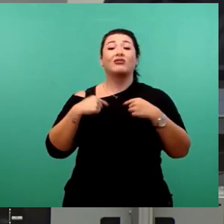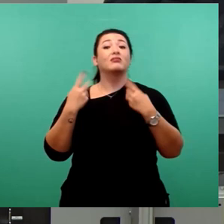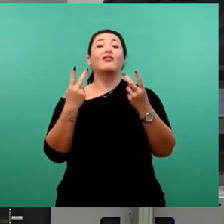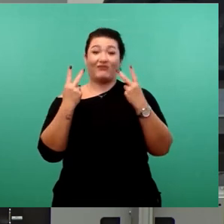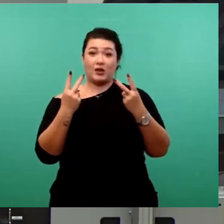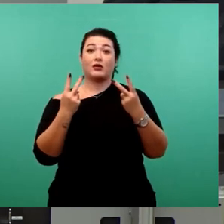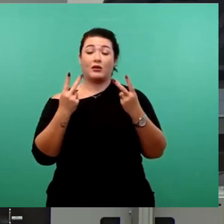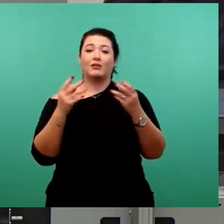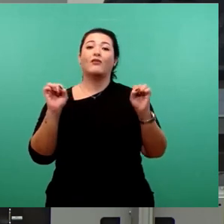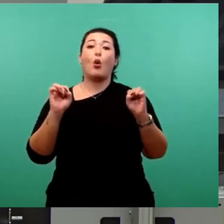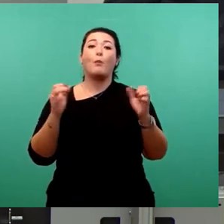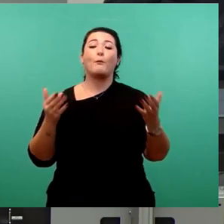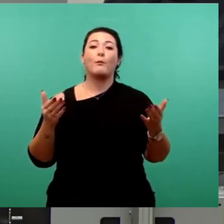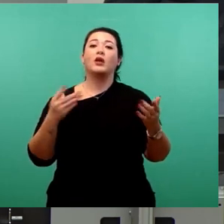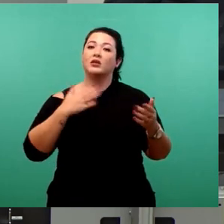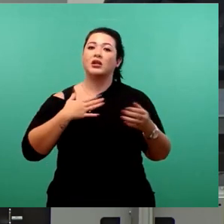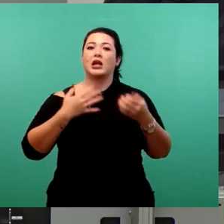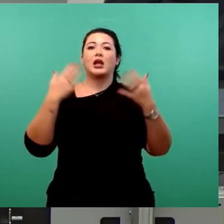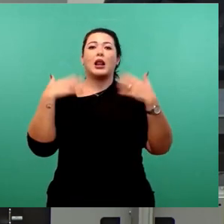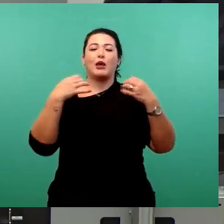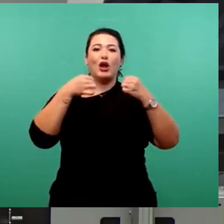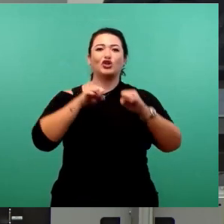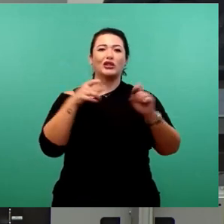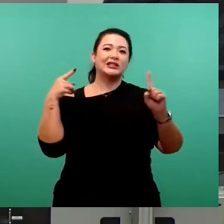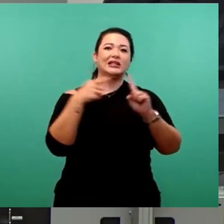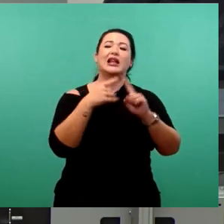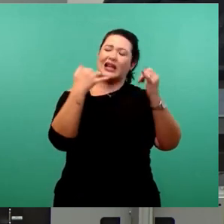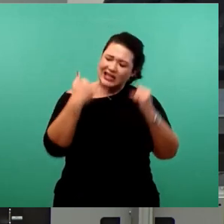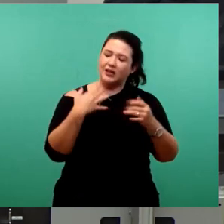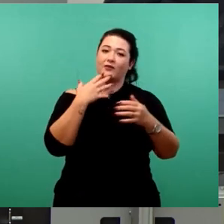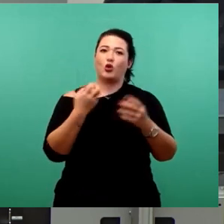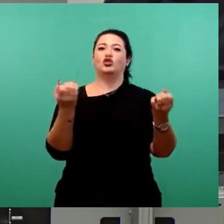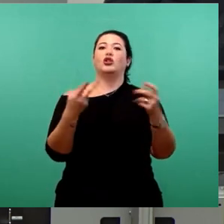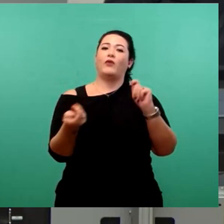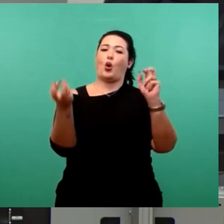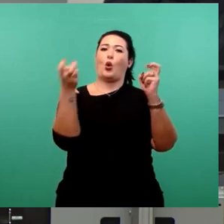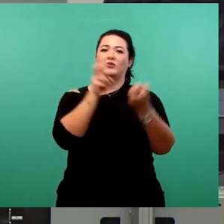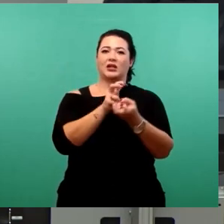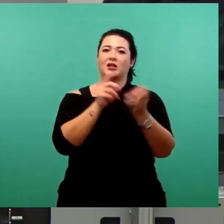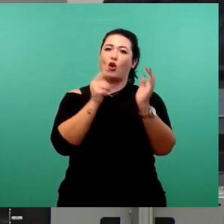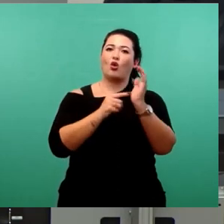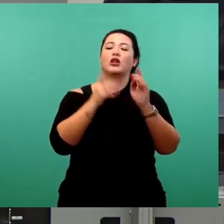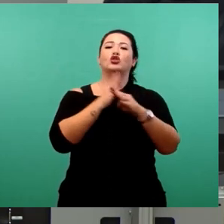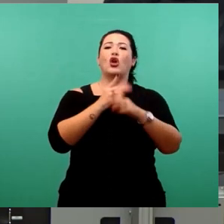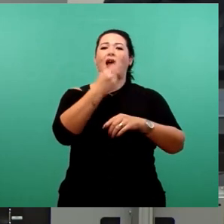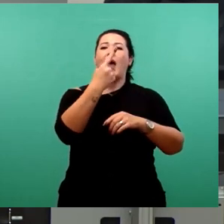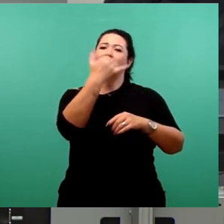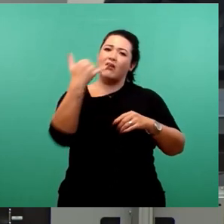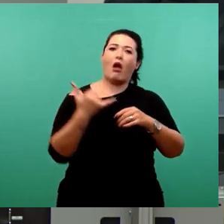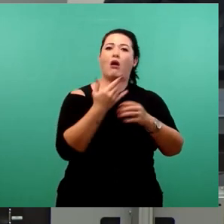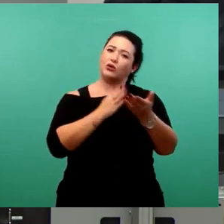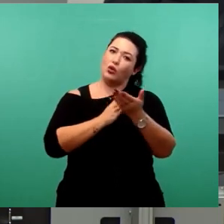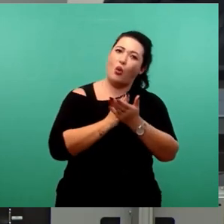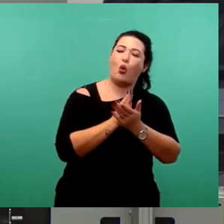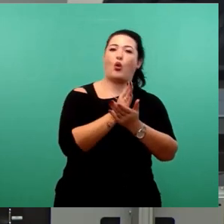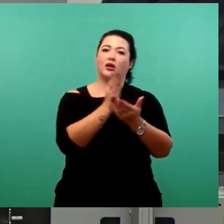unsere Klimaschutzziele durch, die wir seit einem Jahr schon in einem Antrag hier im Geschäftsgang eingebracht haben. Das heißt, alle konnten sich